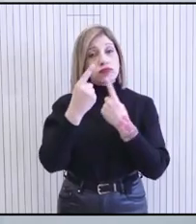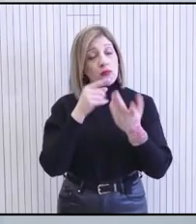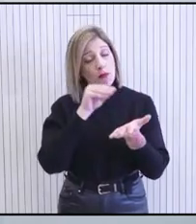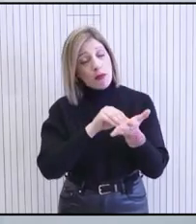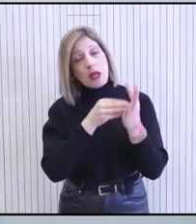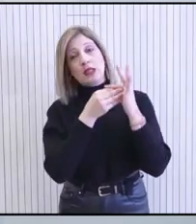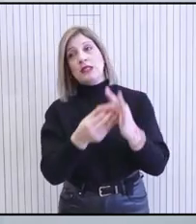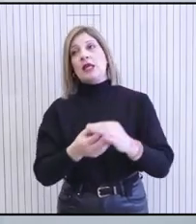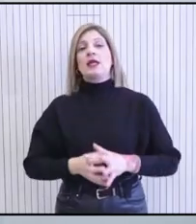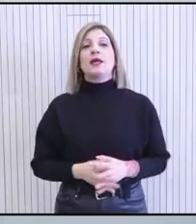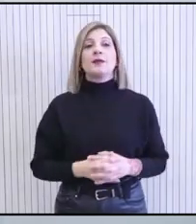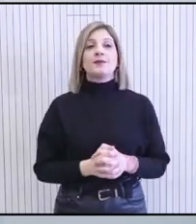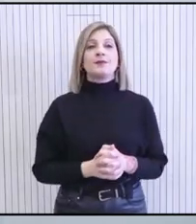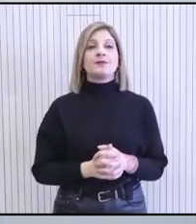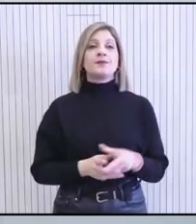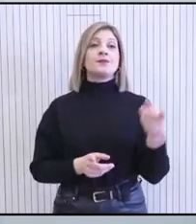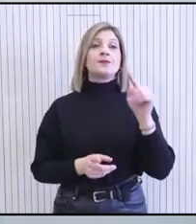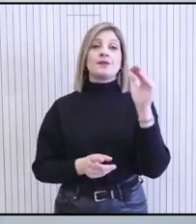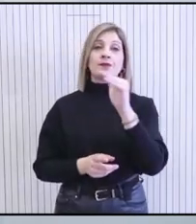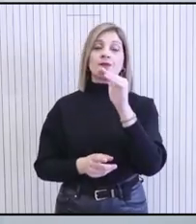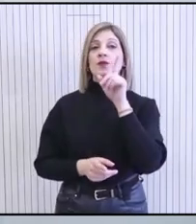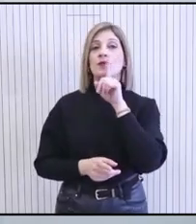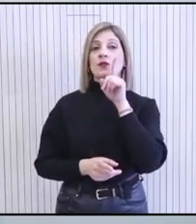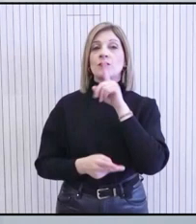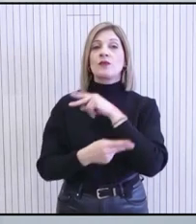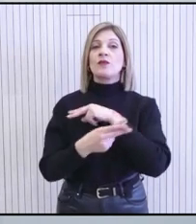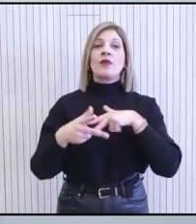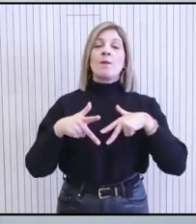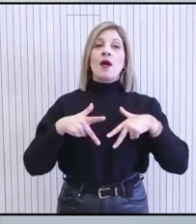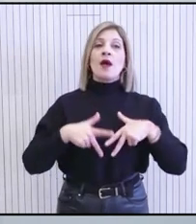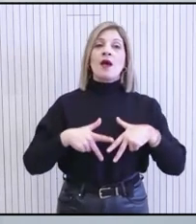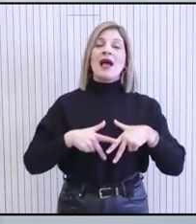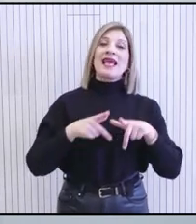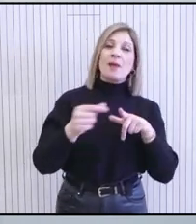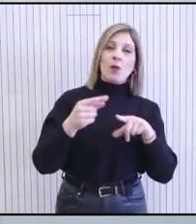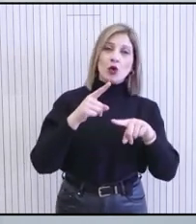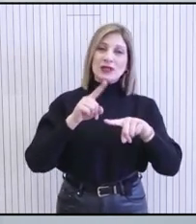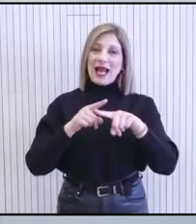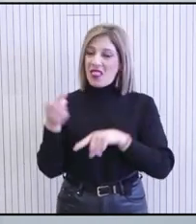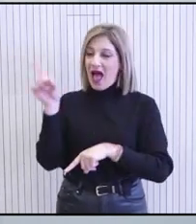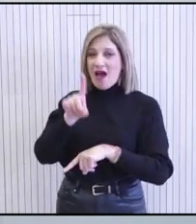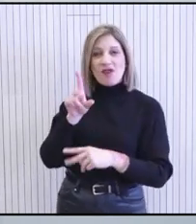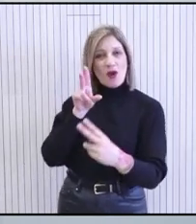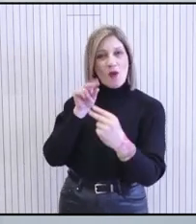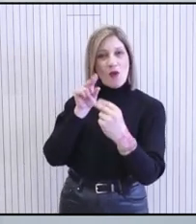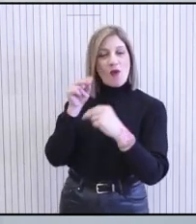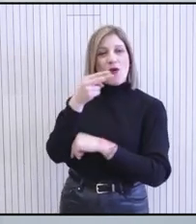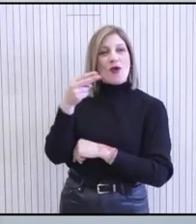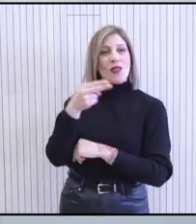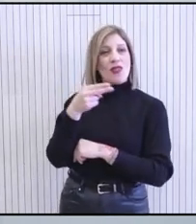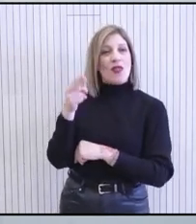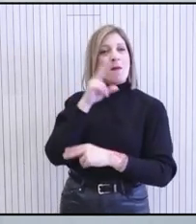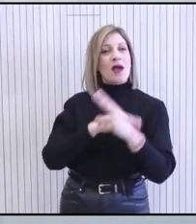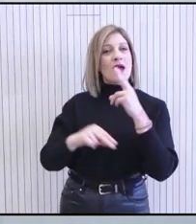να παραγνωρίζουμε. Και μια ερώτηση για την διακυβερνητική Κυπρου-Ελλάδας. Είπατε ότι θα συζητηθούν θέματα μεταξύ των